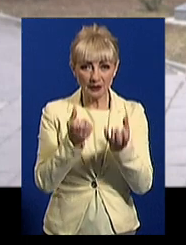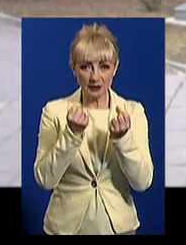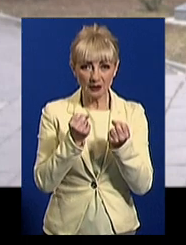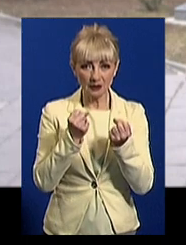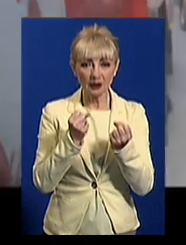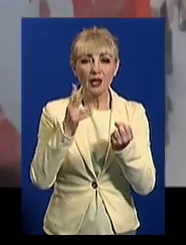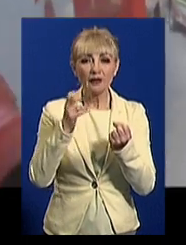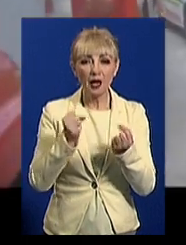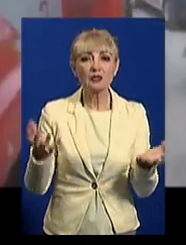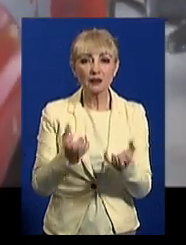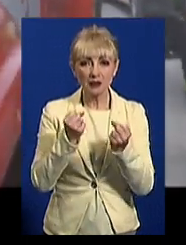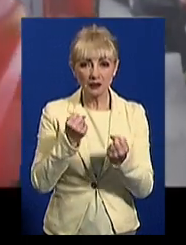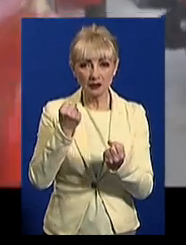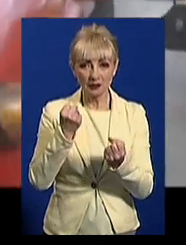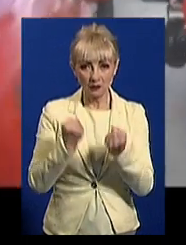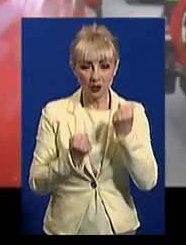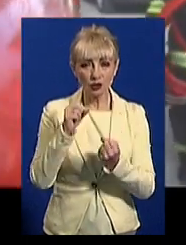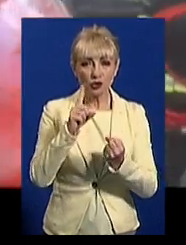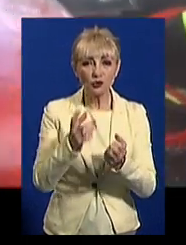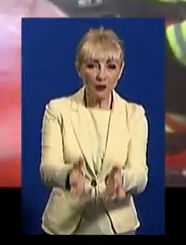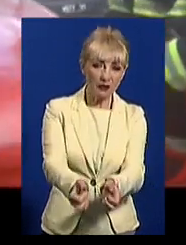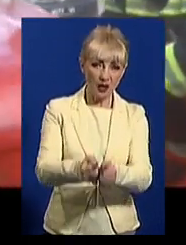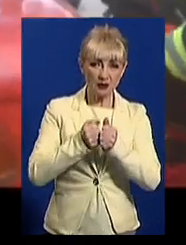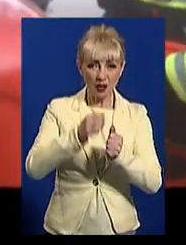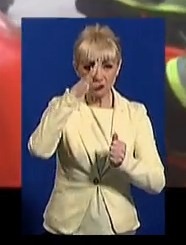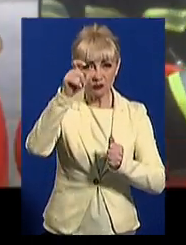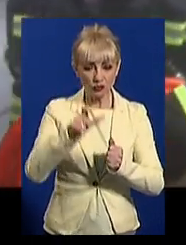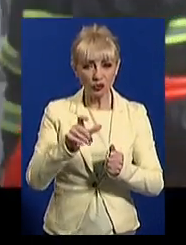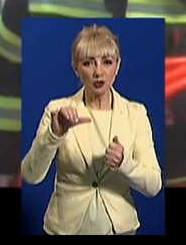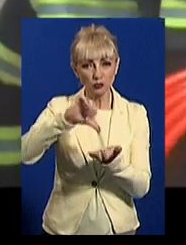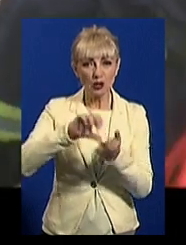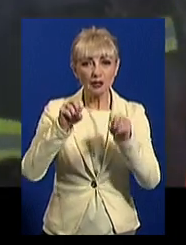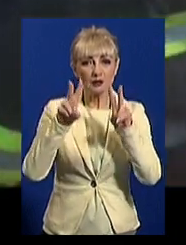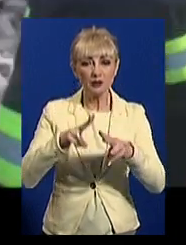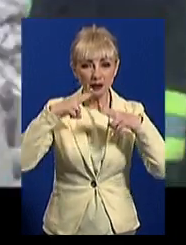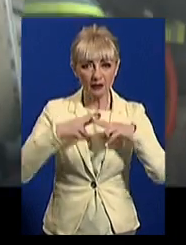автомобілях. Щоб дістати чоловіка, задіяли спецтехніку, каже Василенко.